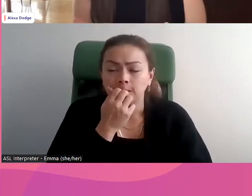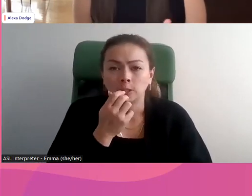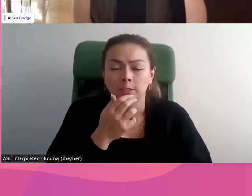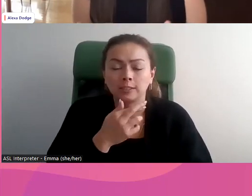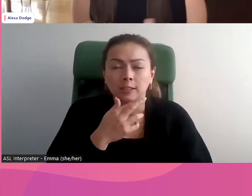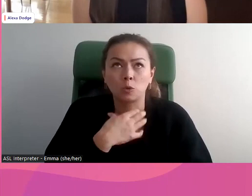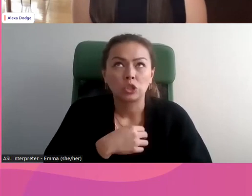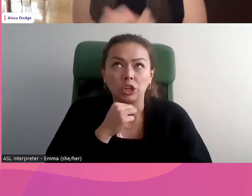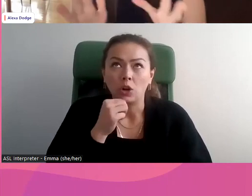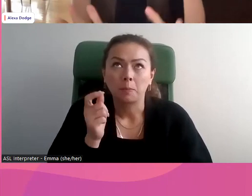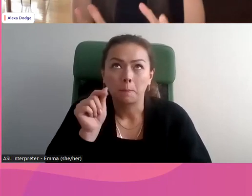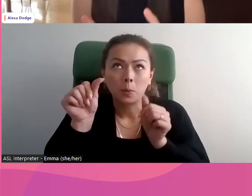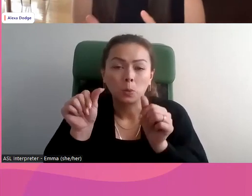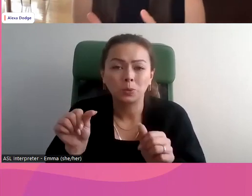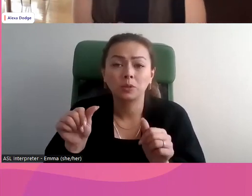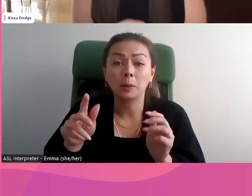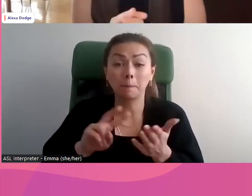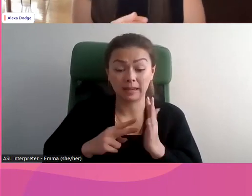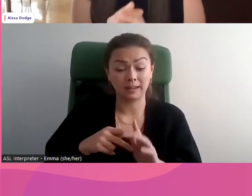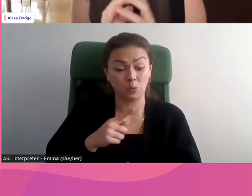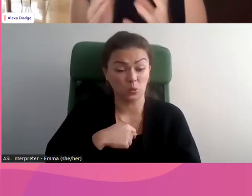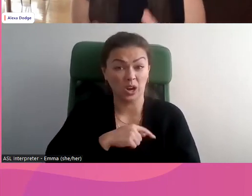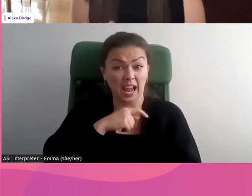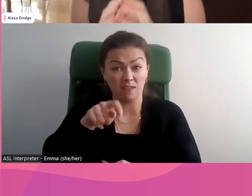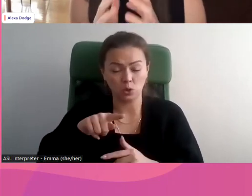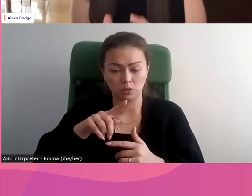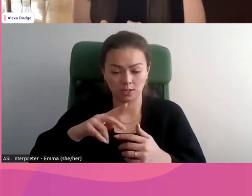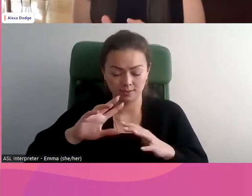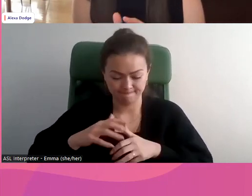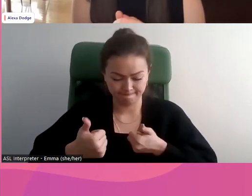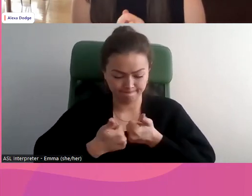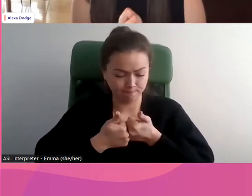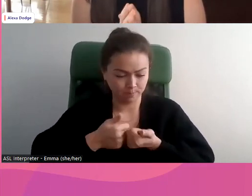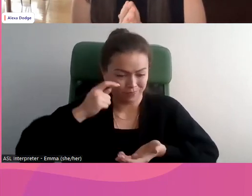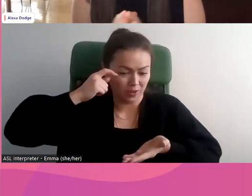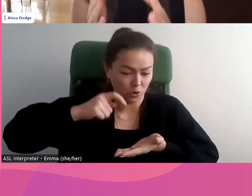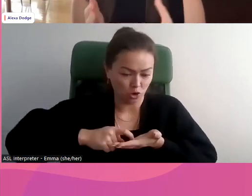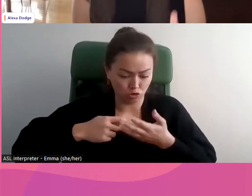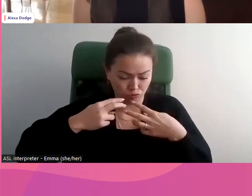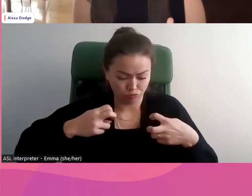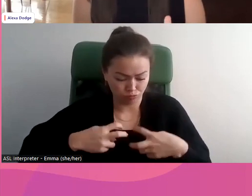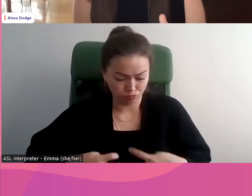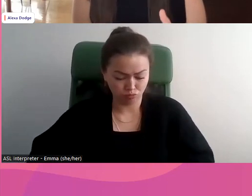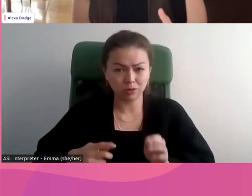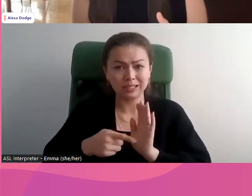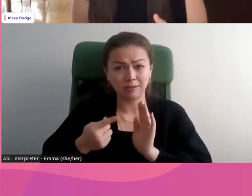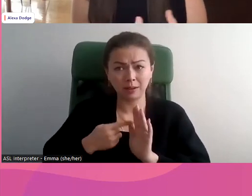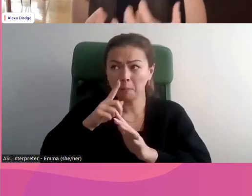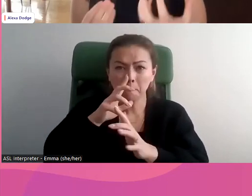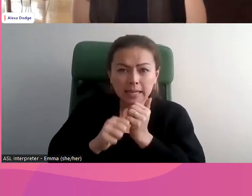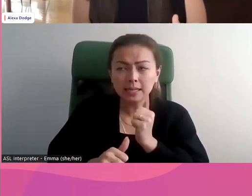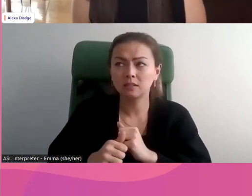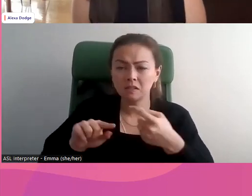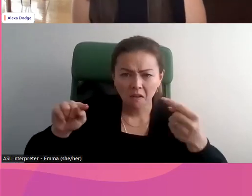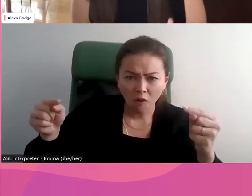ces faiblesses et ces croyances qui sous-tendent ces comportements et parfois, vous savez, nous faisons des commentaires